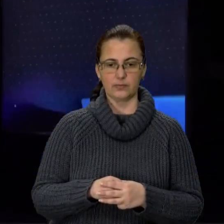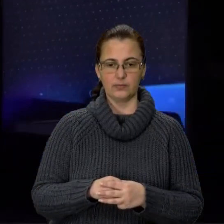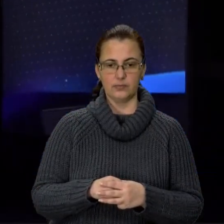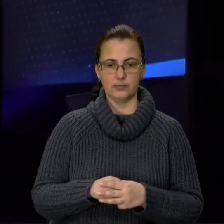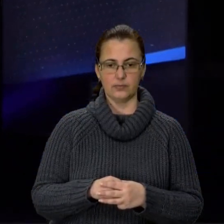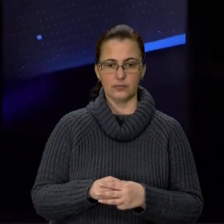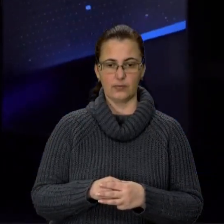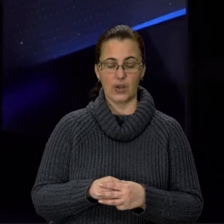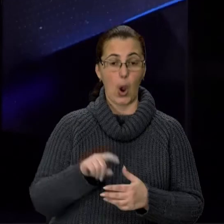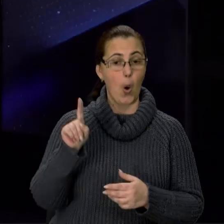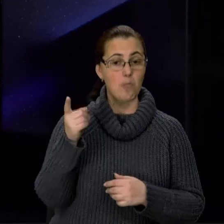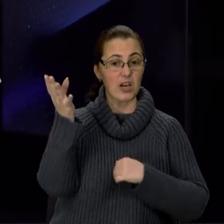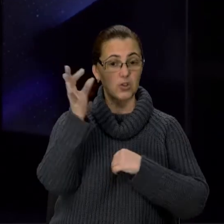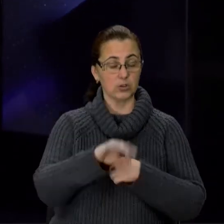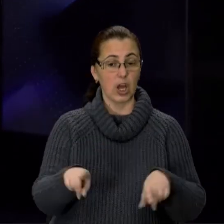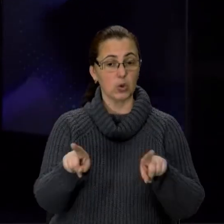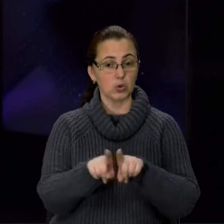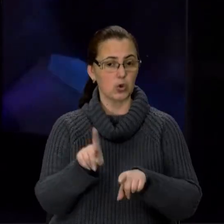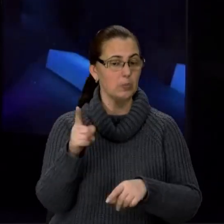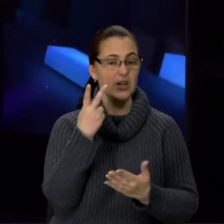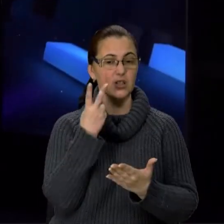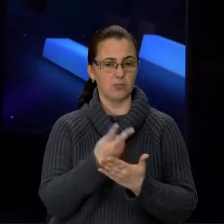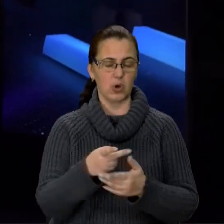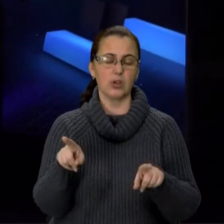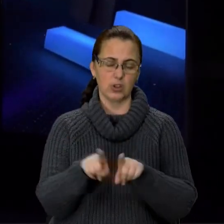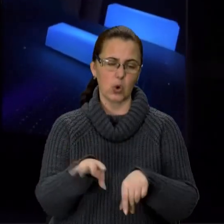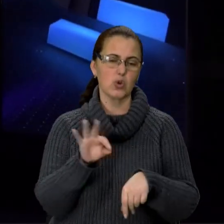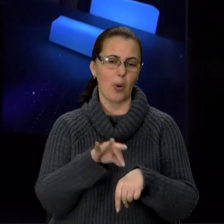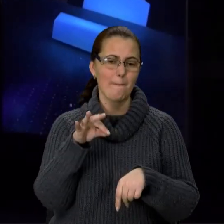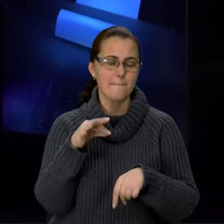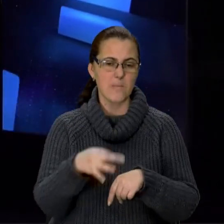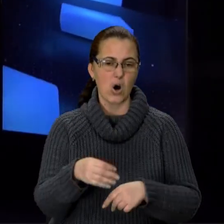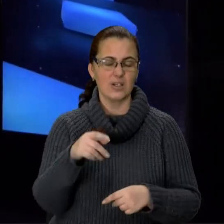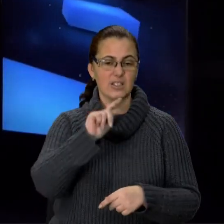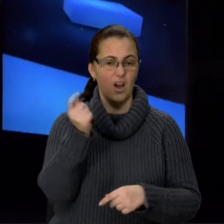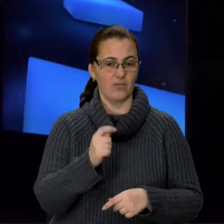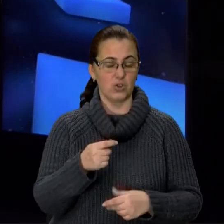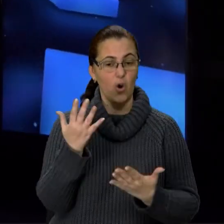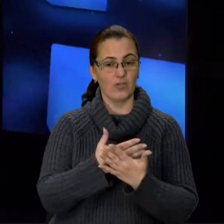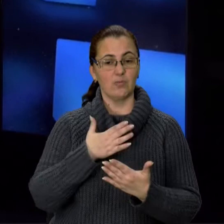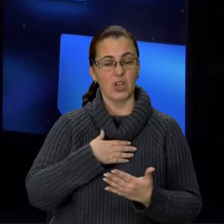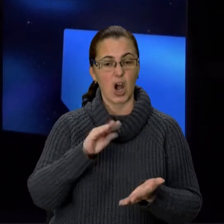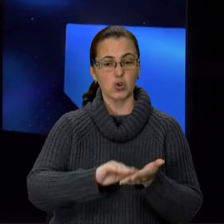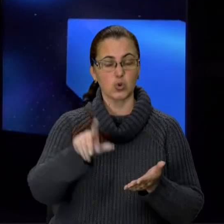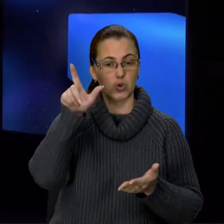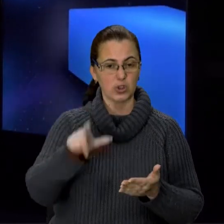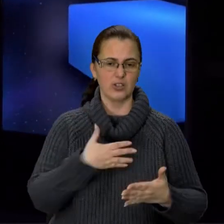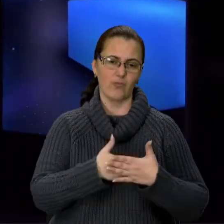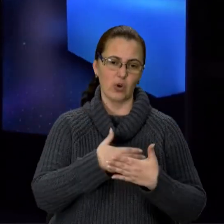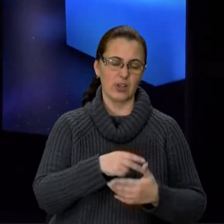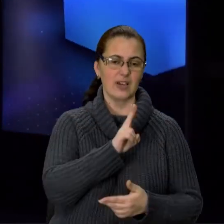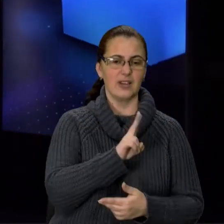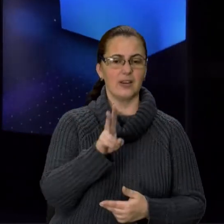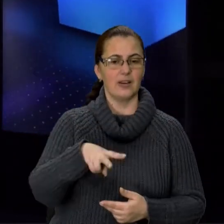У першого західного теж прем'єра і теж зболена війною. Фільм нашої журналістки, а також волонтерки Ксенії Клим